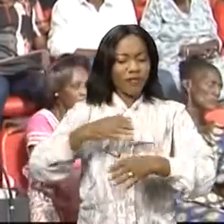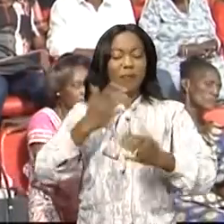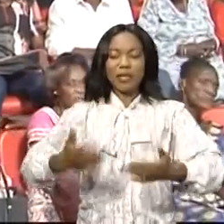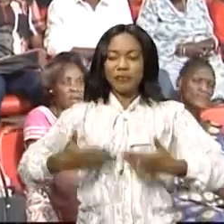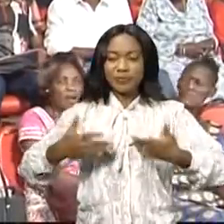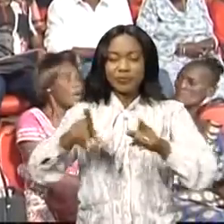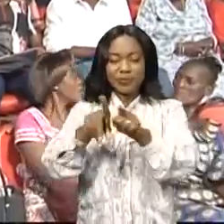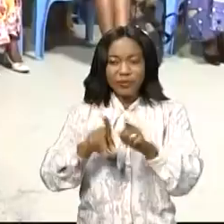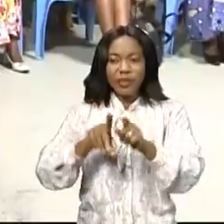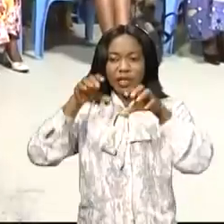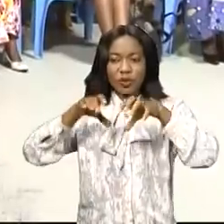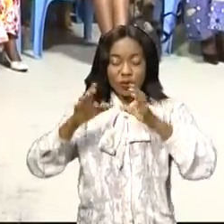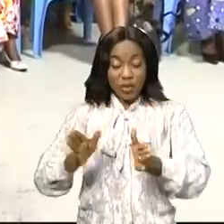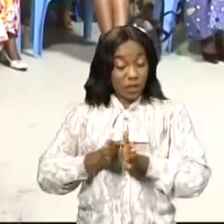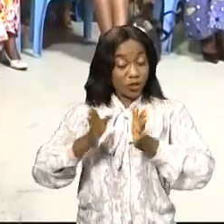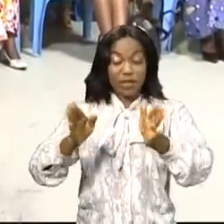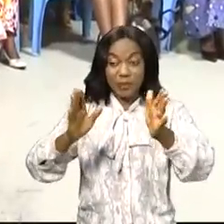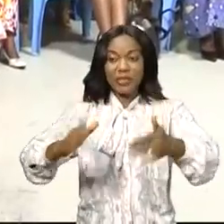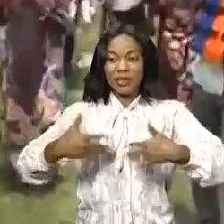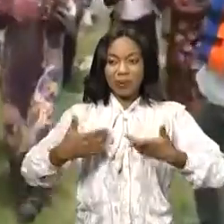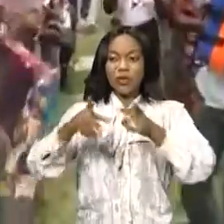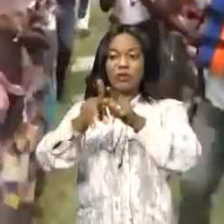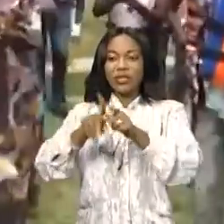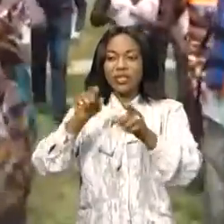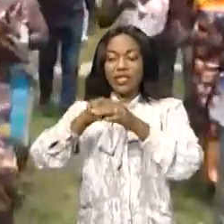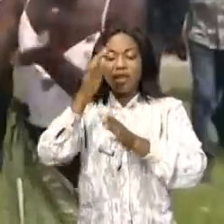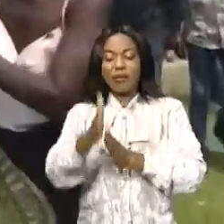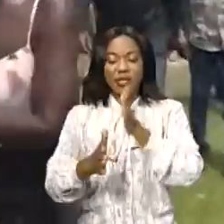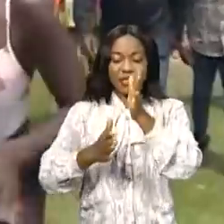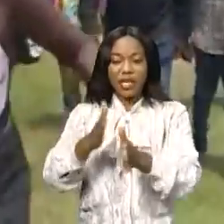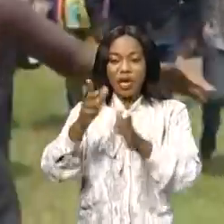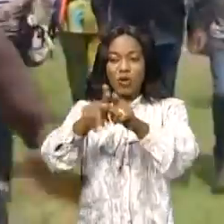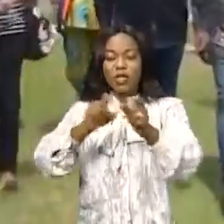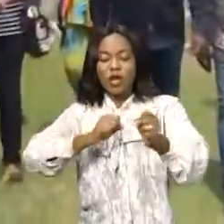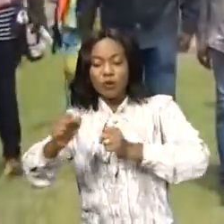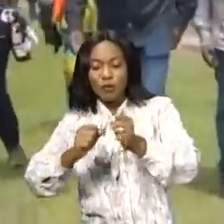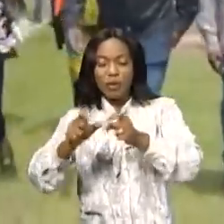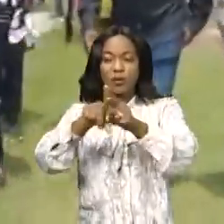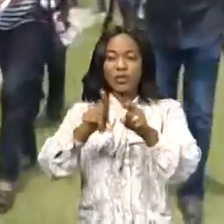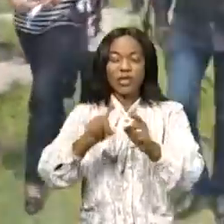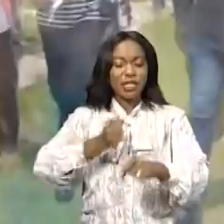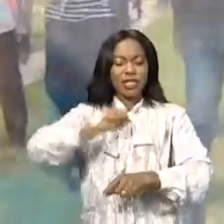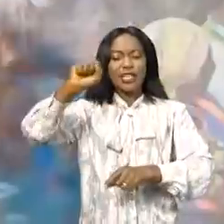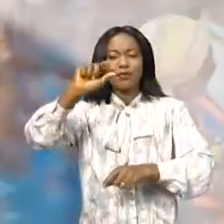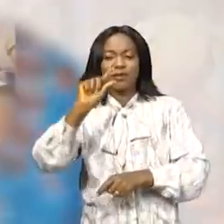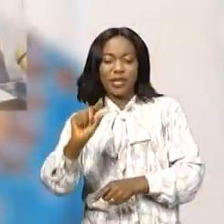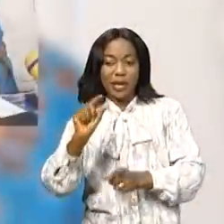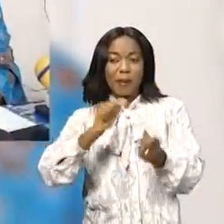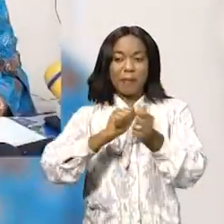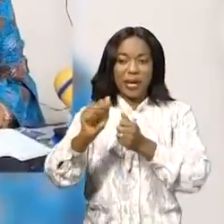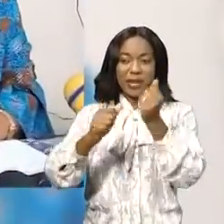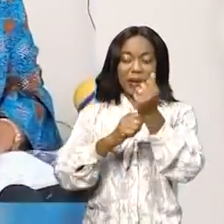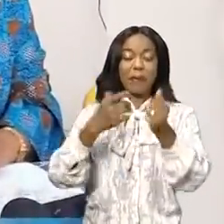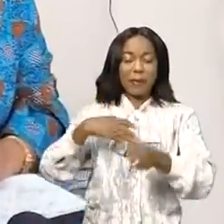en général et la Congolaise en particulier, dans leur majorité. Un combat à moitié gagné par les concernés,